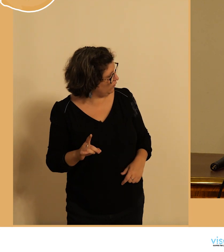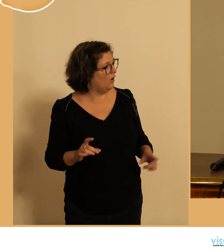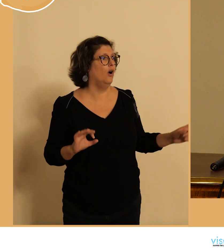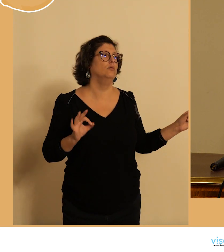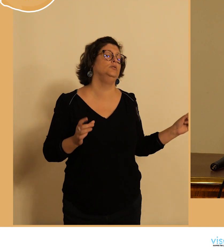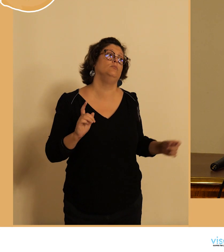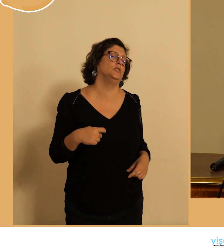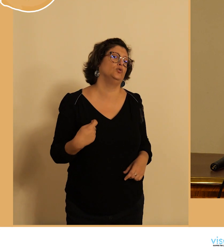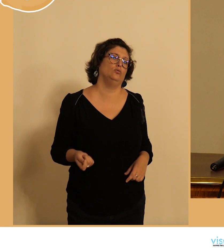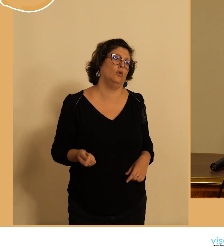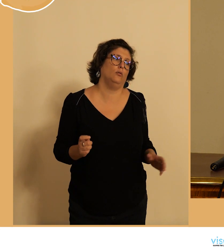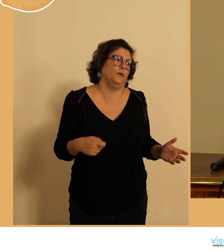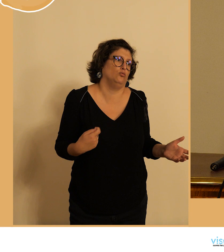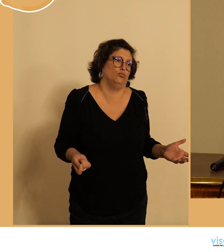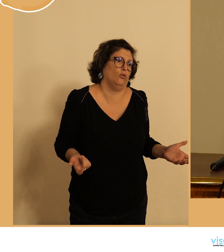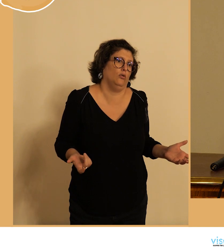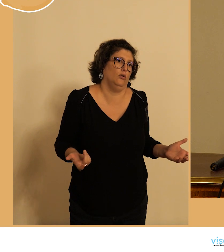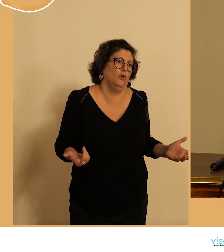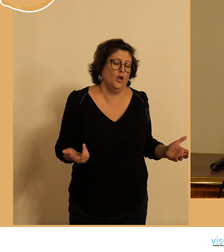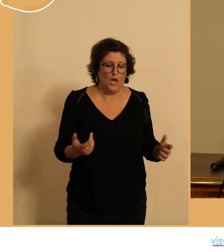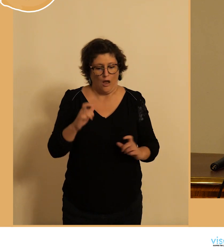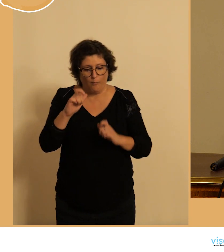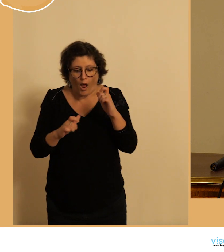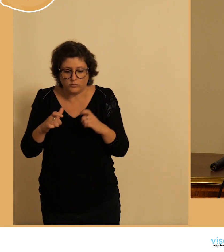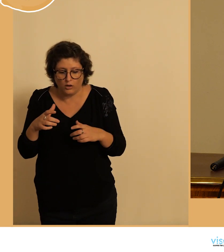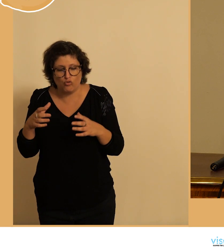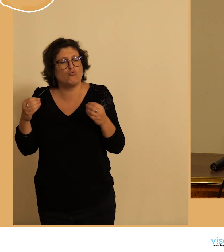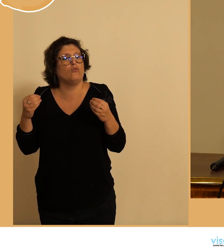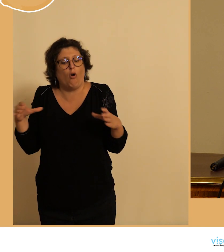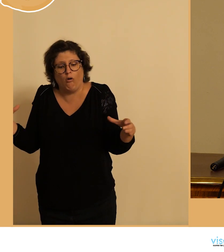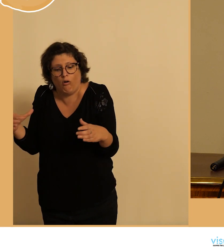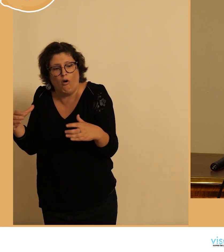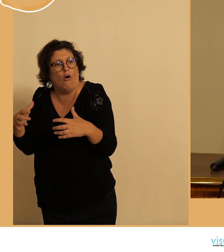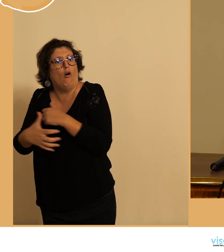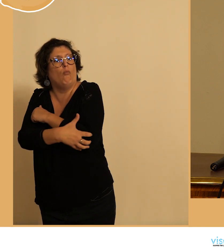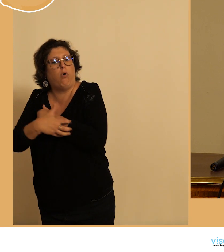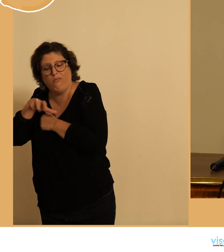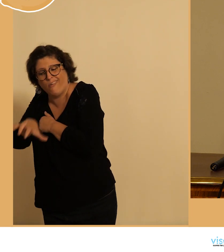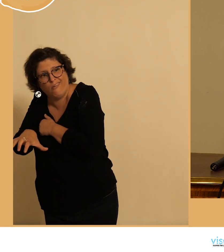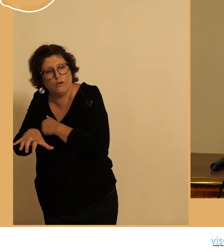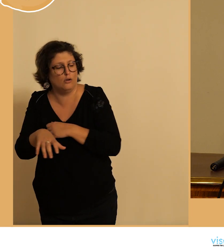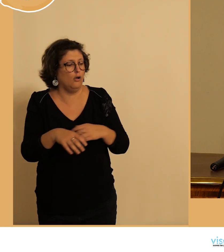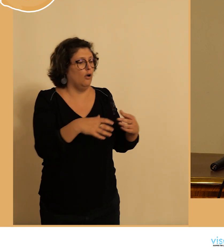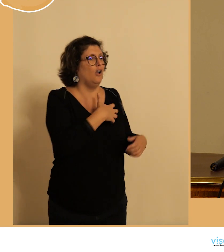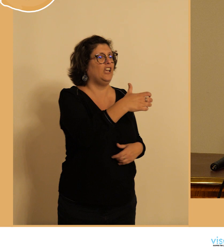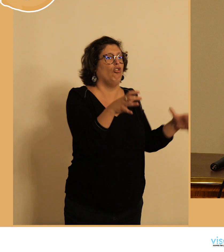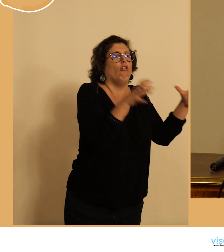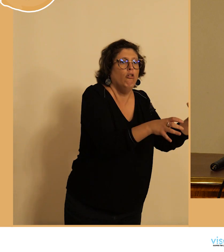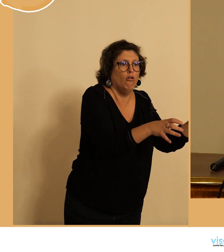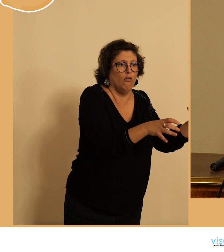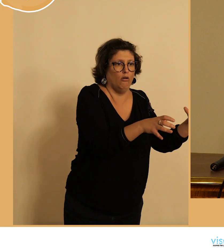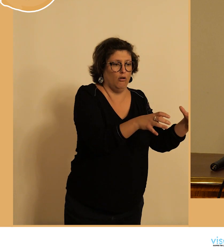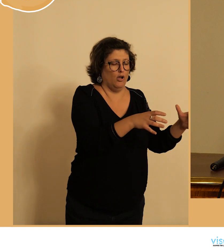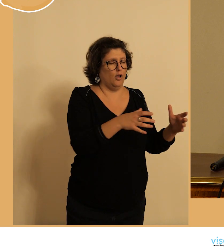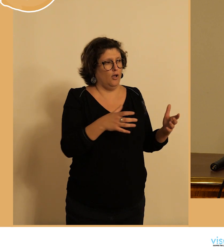on a choisi effectivement volontairement le terme d'émancipation sociale c'est à dire que c'est'est c va au delà la